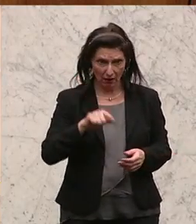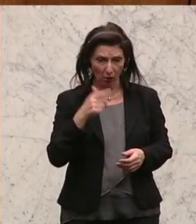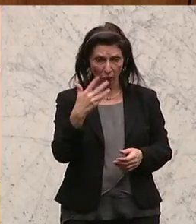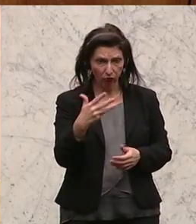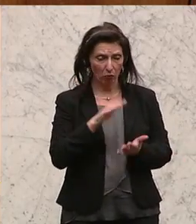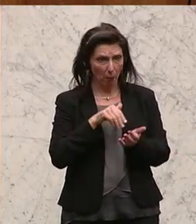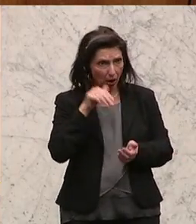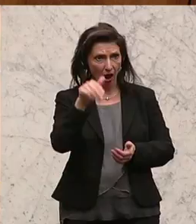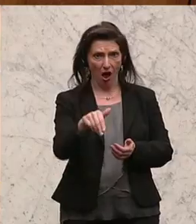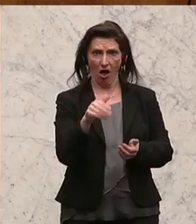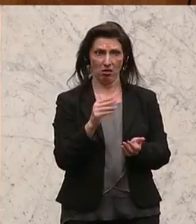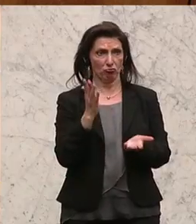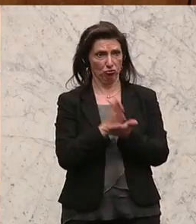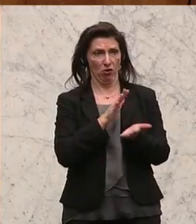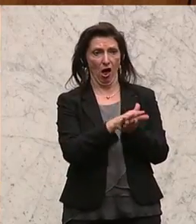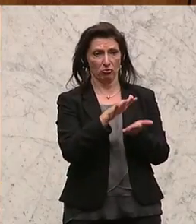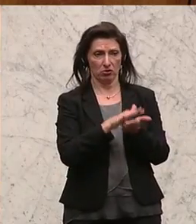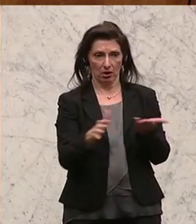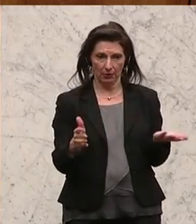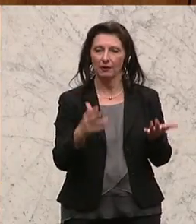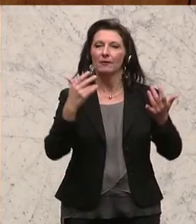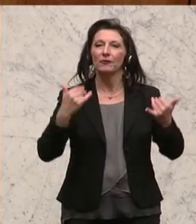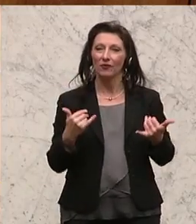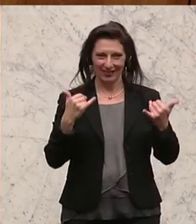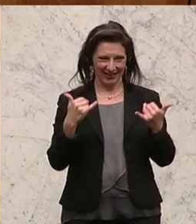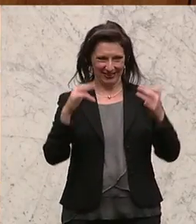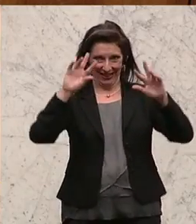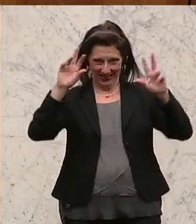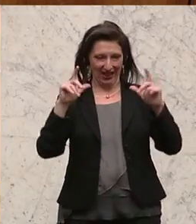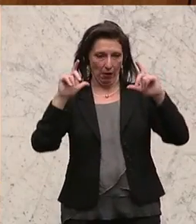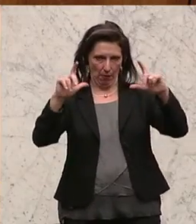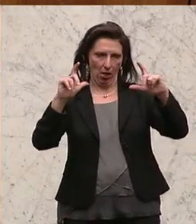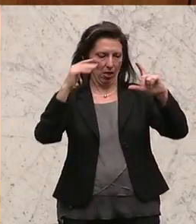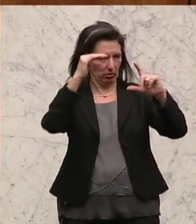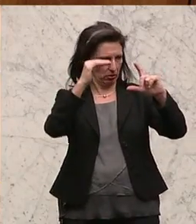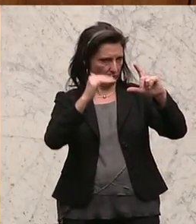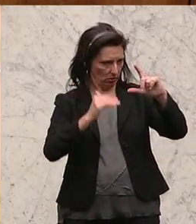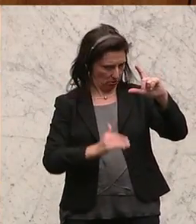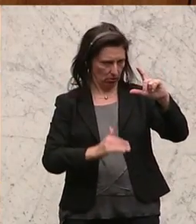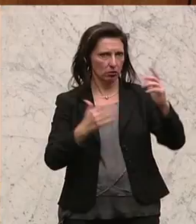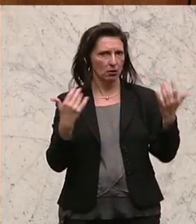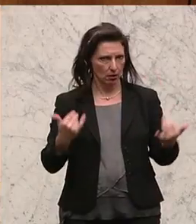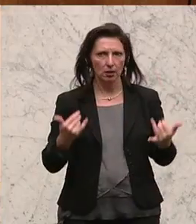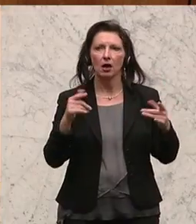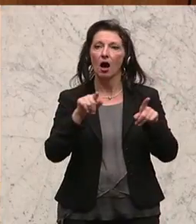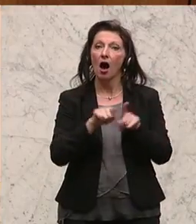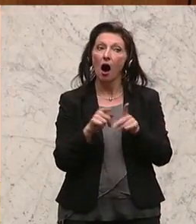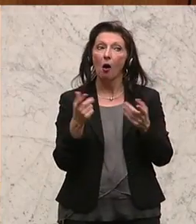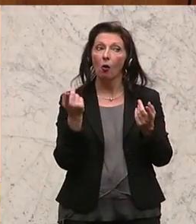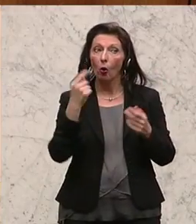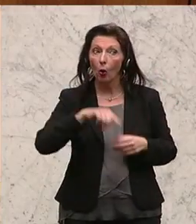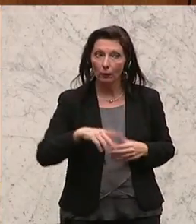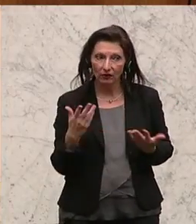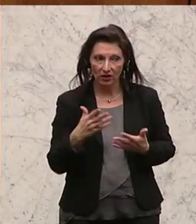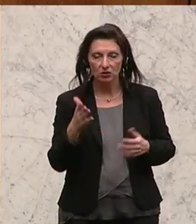wird dafür aufgewendet. Zusätzlich, und das beschließen wir jetzt in diesem Block, in diesem Tagesordnungsblock, wird es